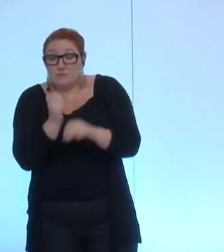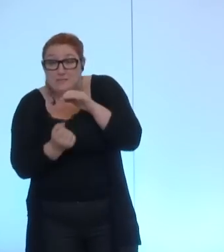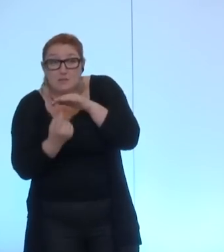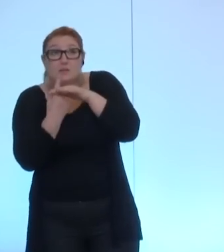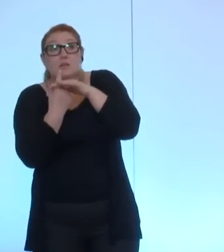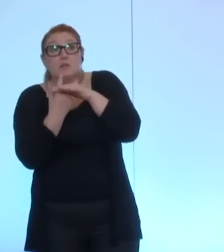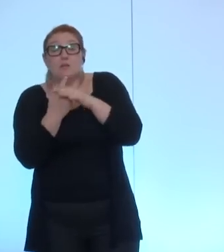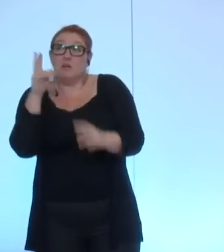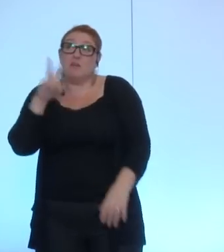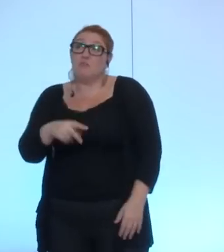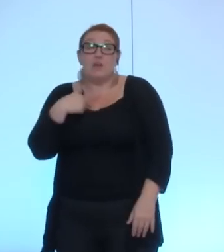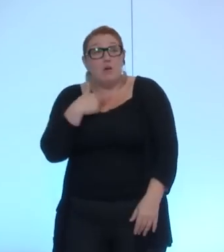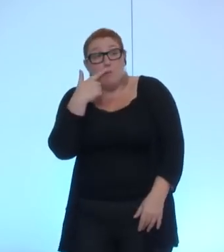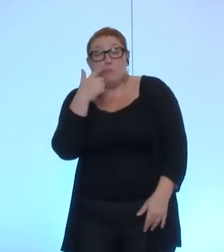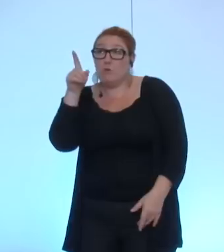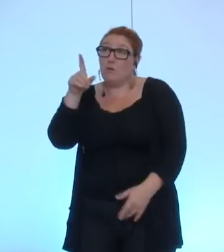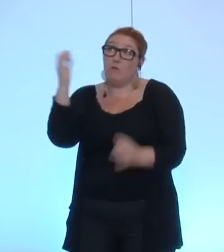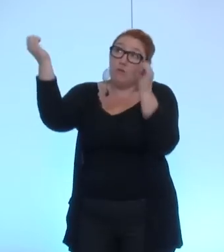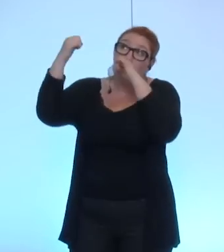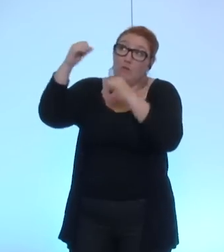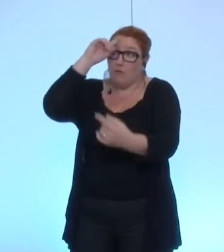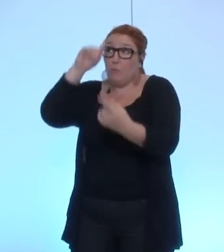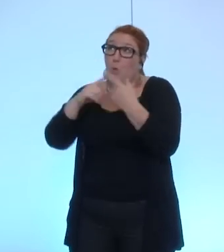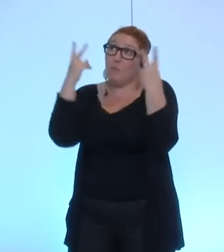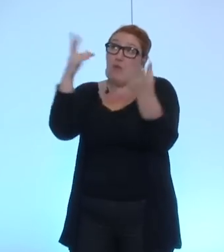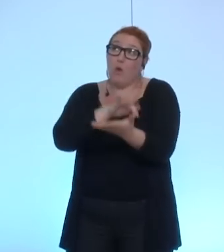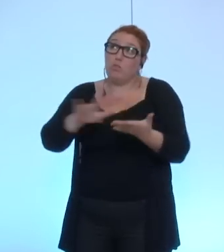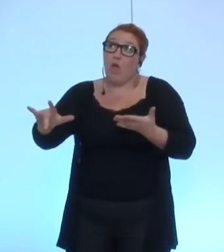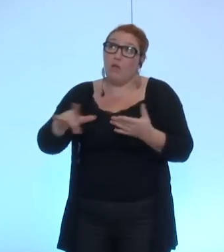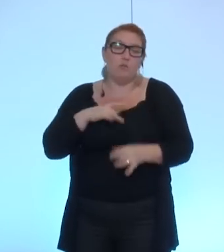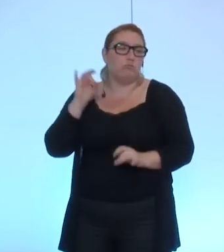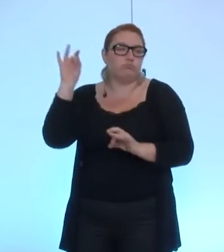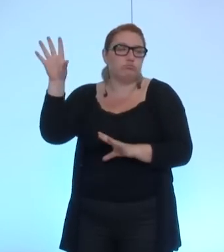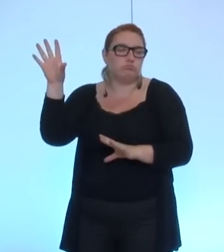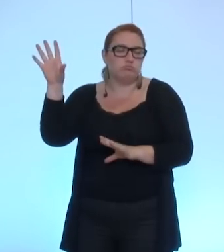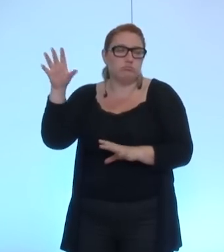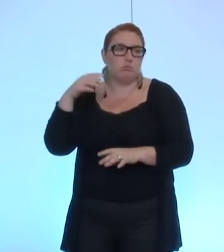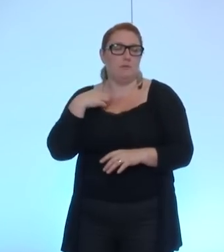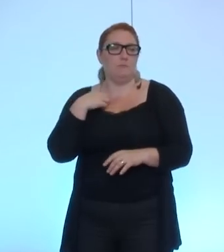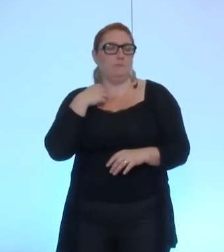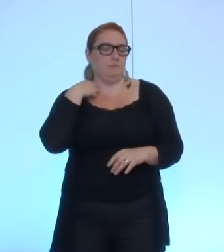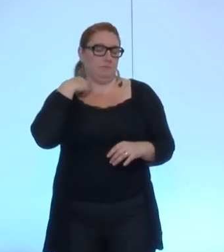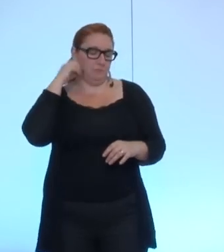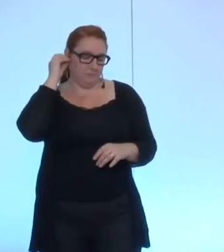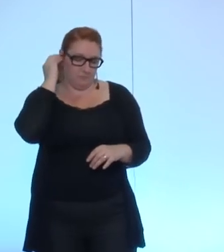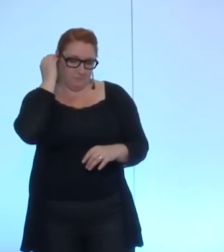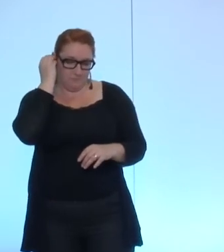se joindra pas à vous pour trahir les valeurs qui nous fondent qui nous rassemblent qui nous unissent